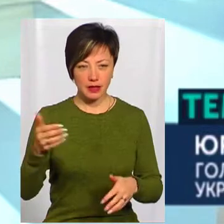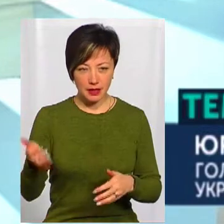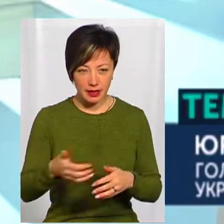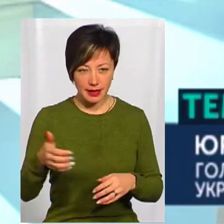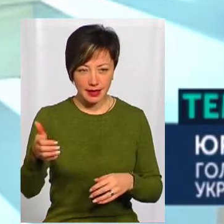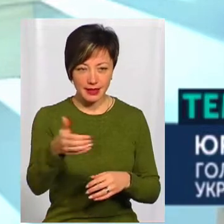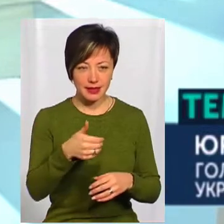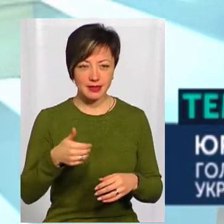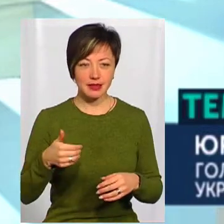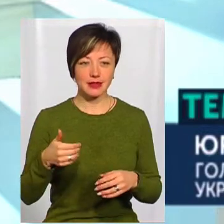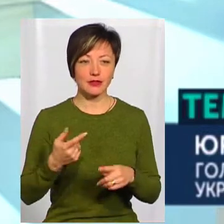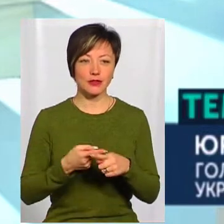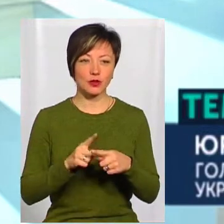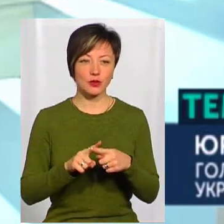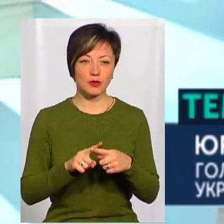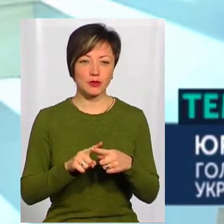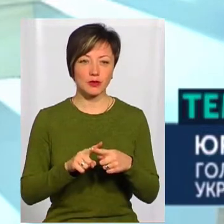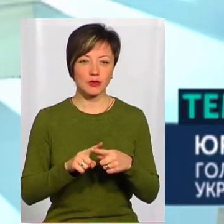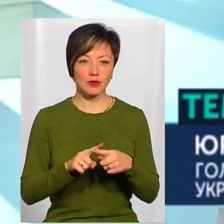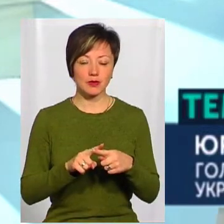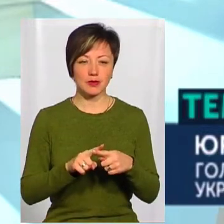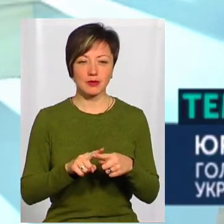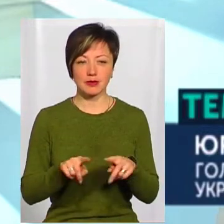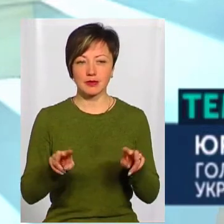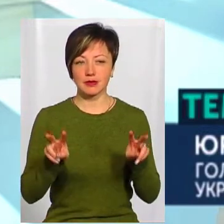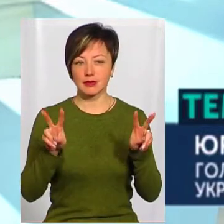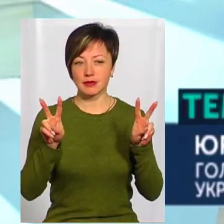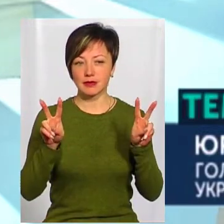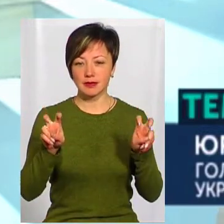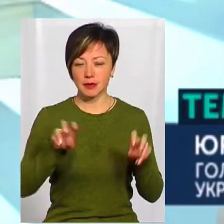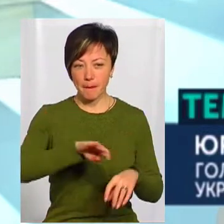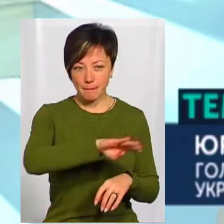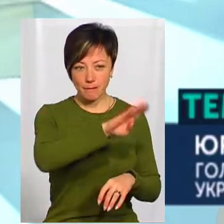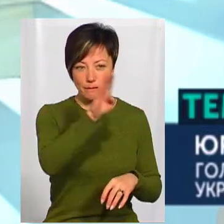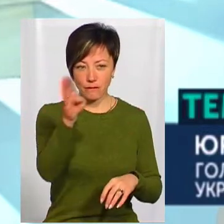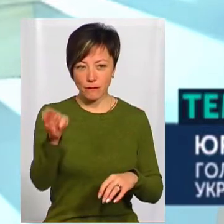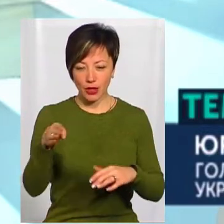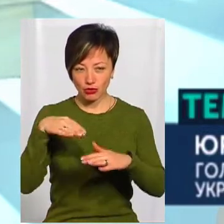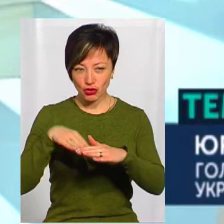в тому снігу, як би балани у нас називали, такі печери.